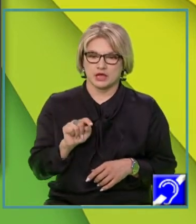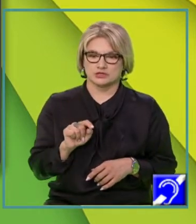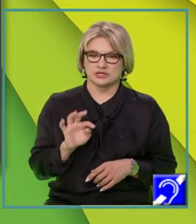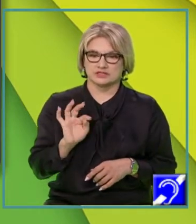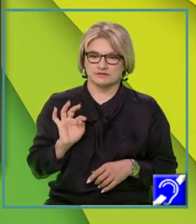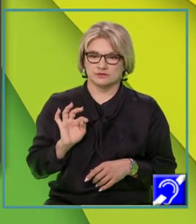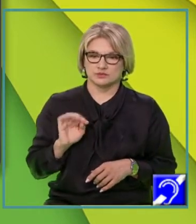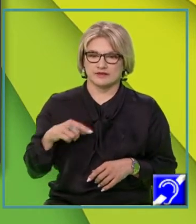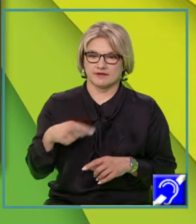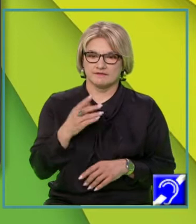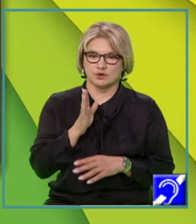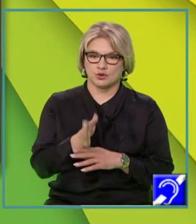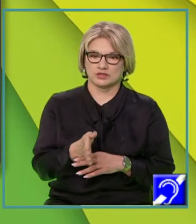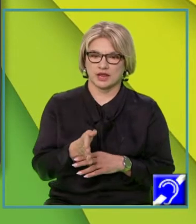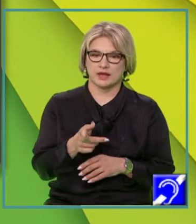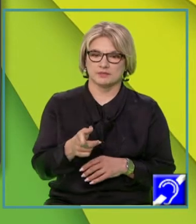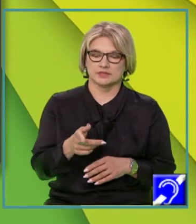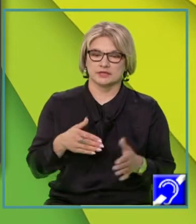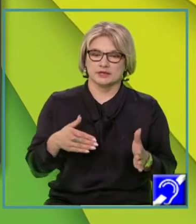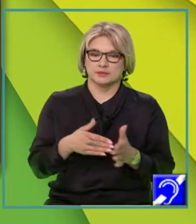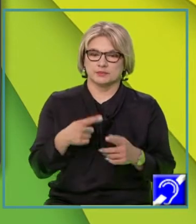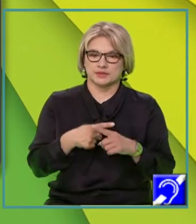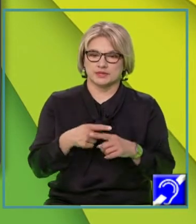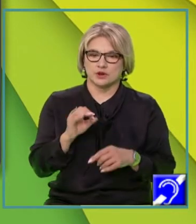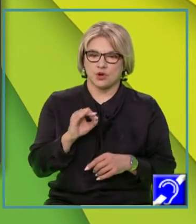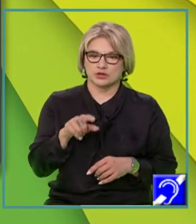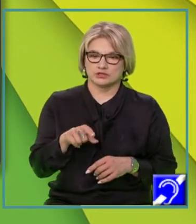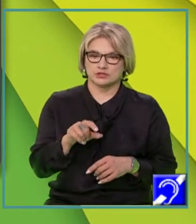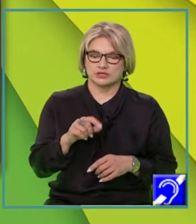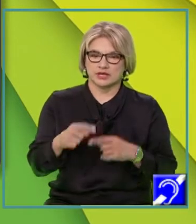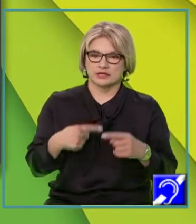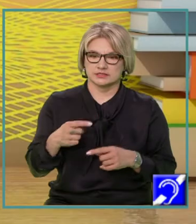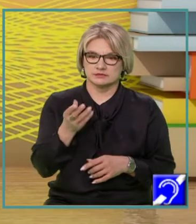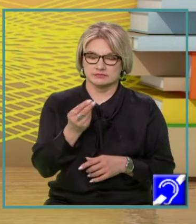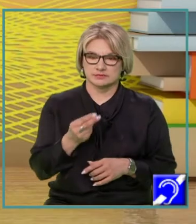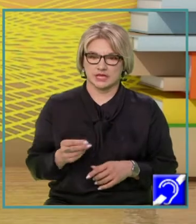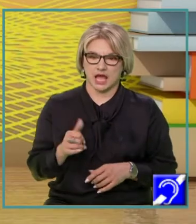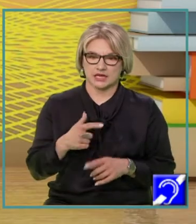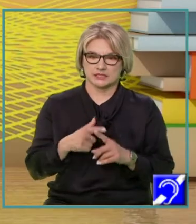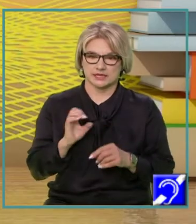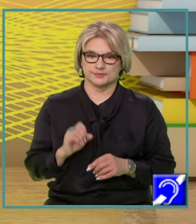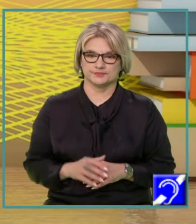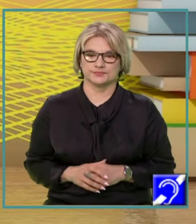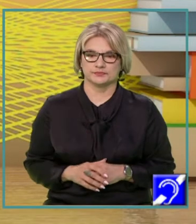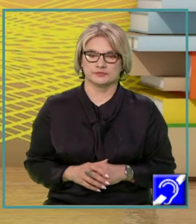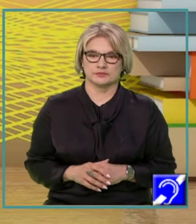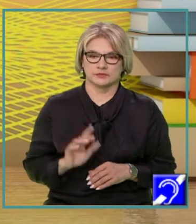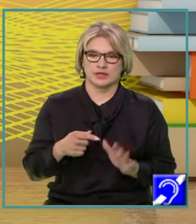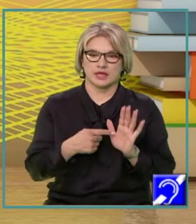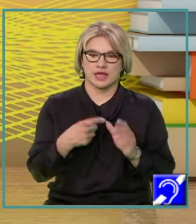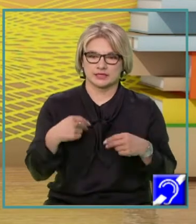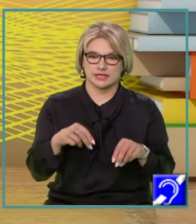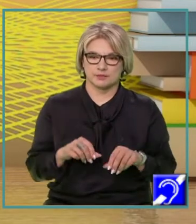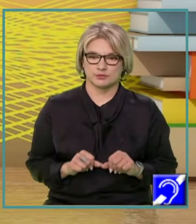va fi o dreaptă care va trece prin originea sistemului de axe. Ca un contraexemplu, putem să dăm